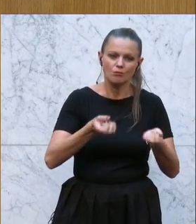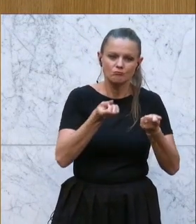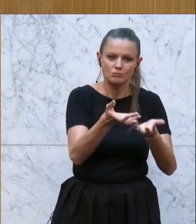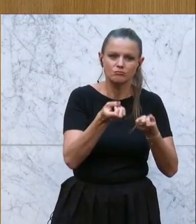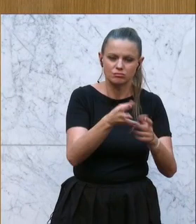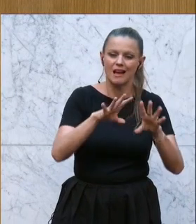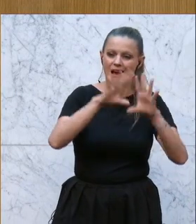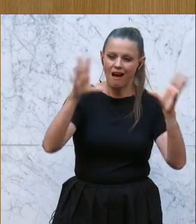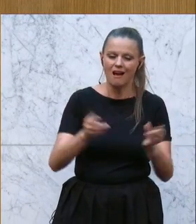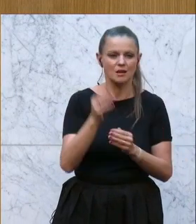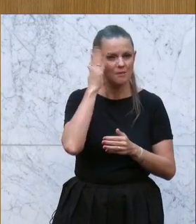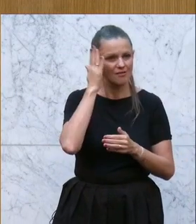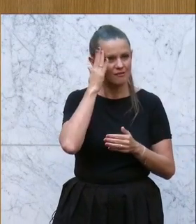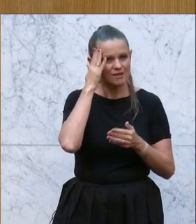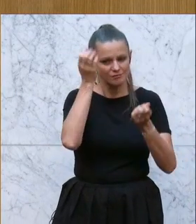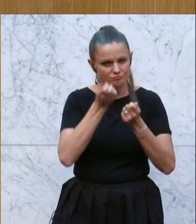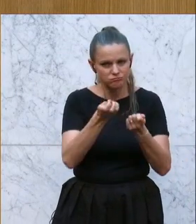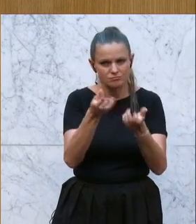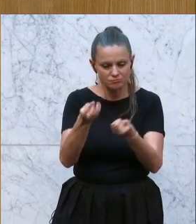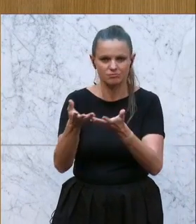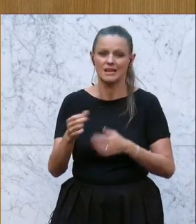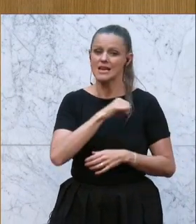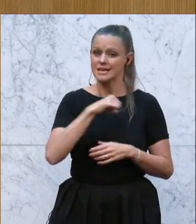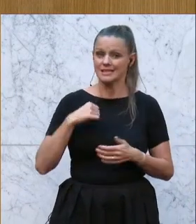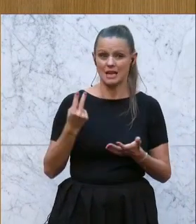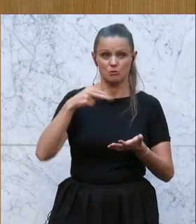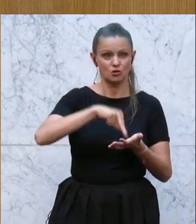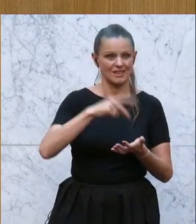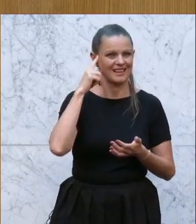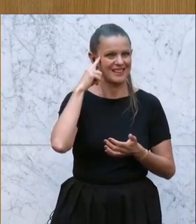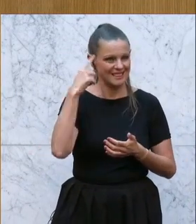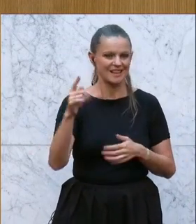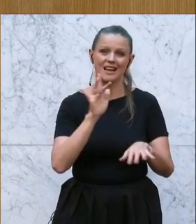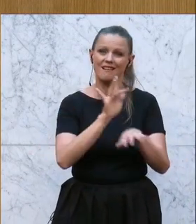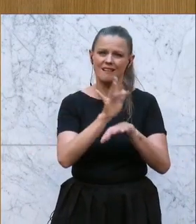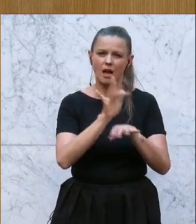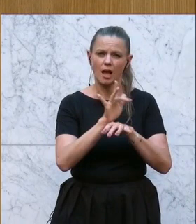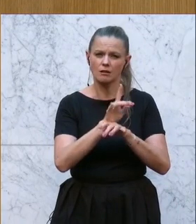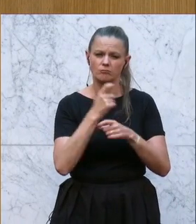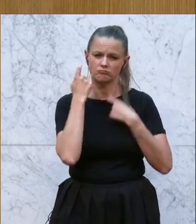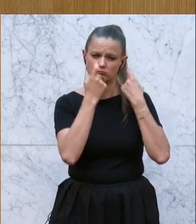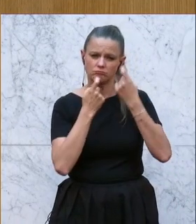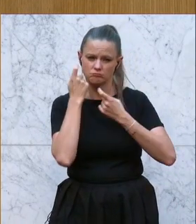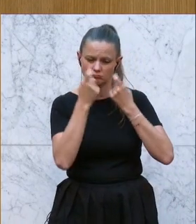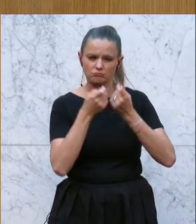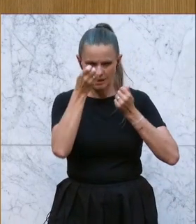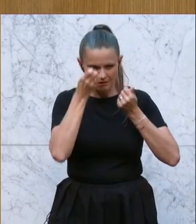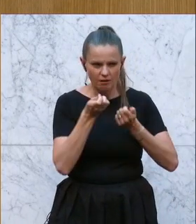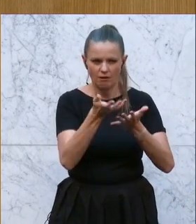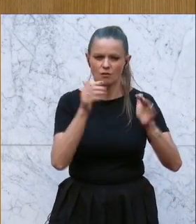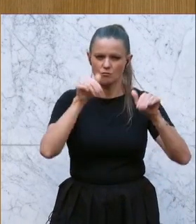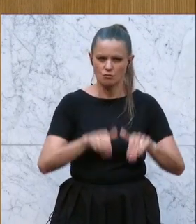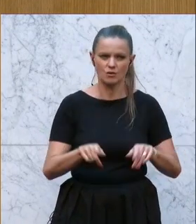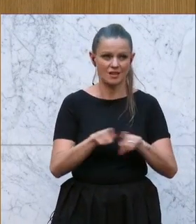Allgemeinwissen vermitteln, Schule muss selbstständiges Denken und kritisches Hinterfragen vermitteln, Schule